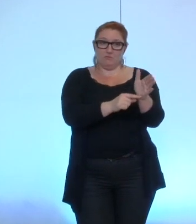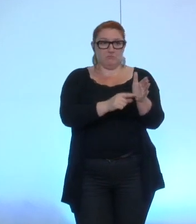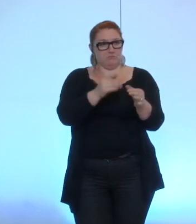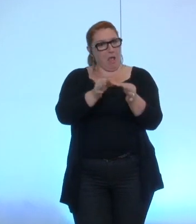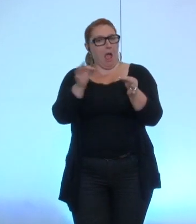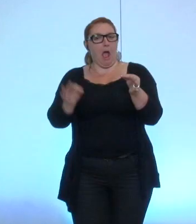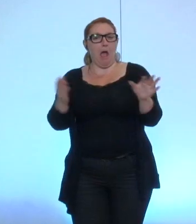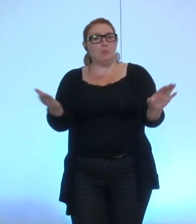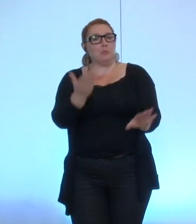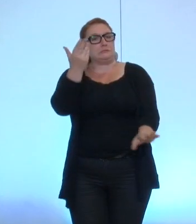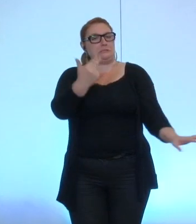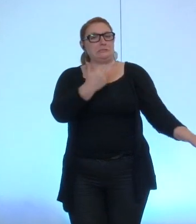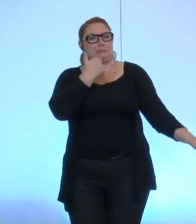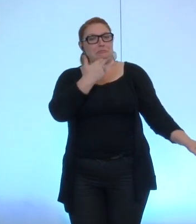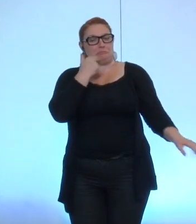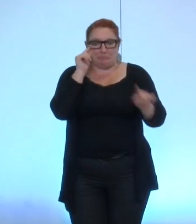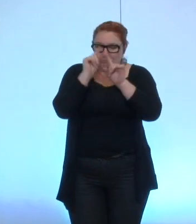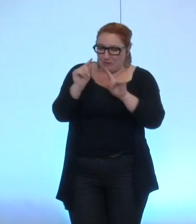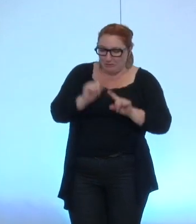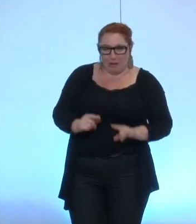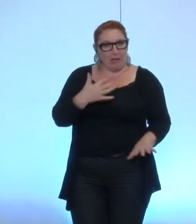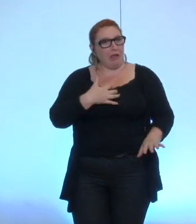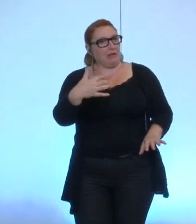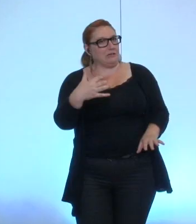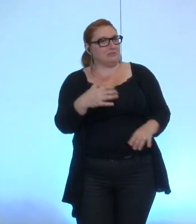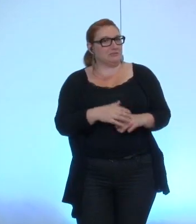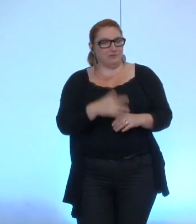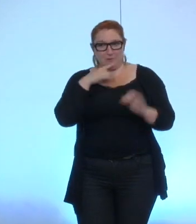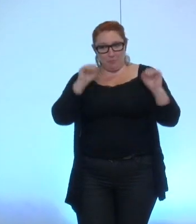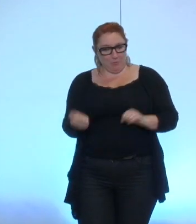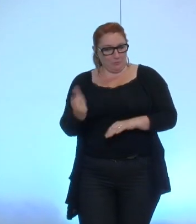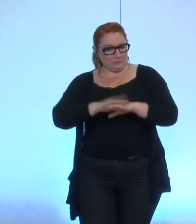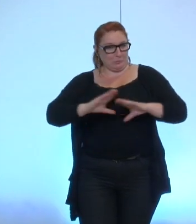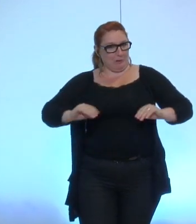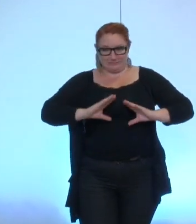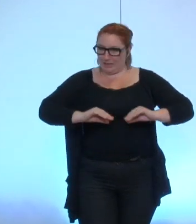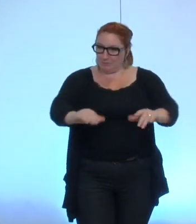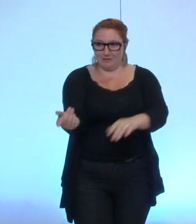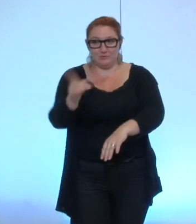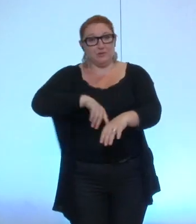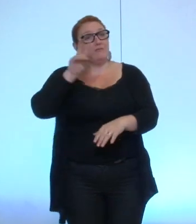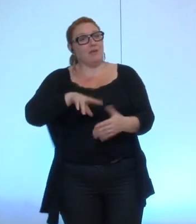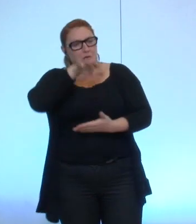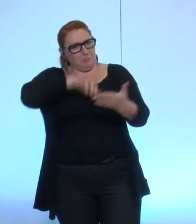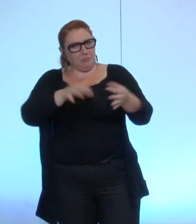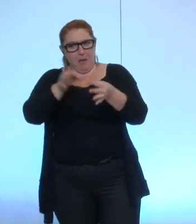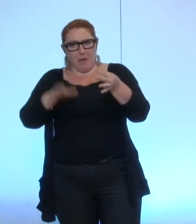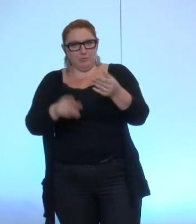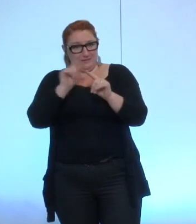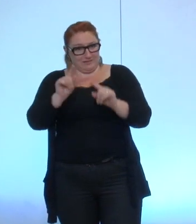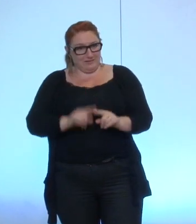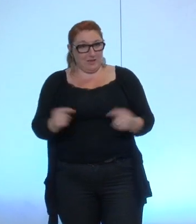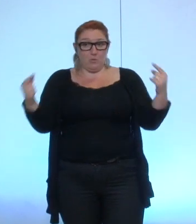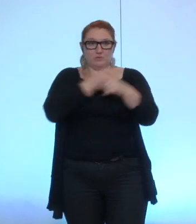détaillé et donc applicable dès à présent il est abouti et détaillé tout à fait à l'inverse des autres